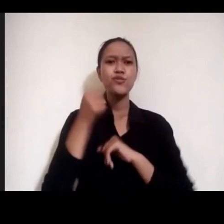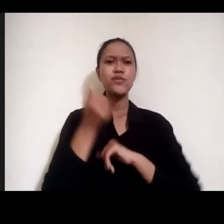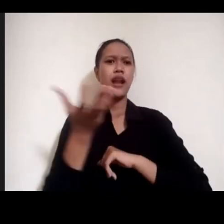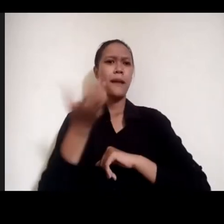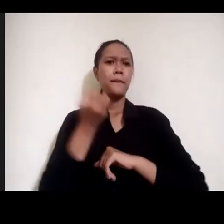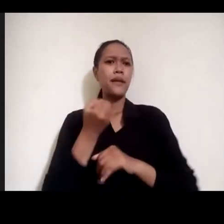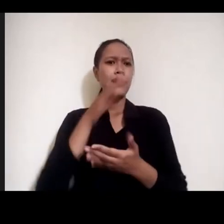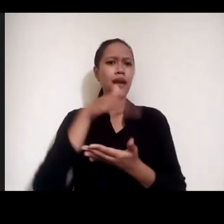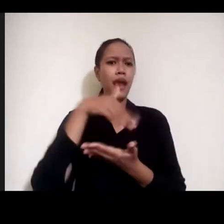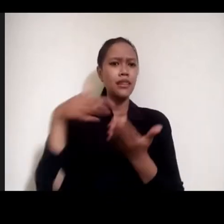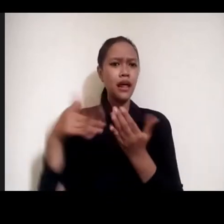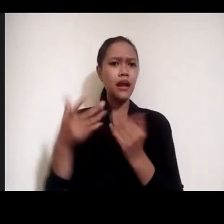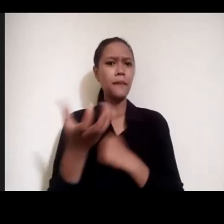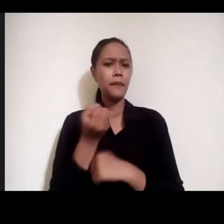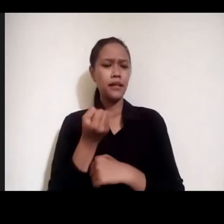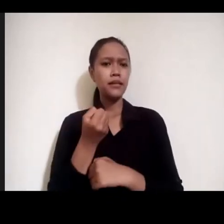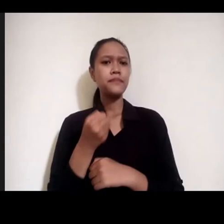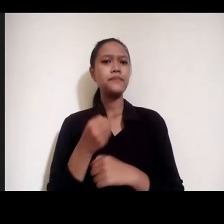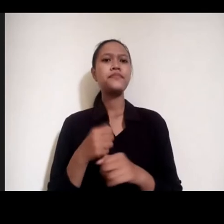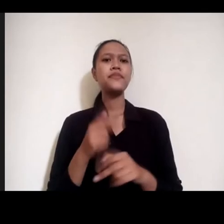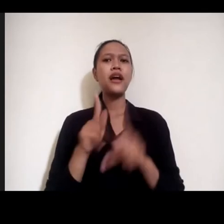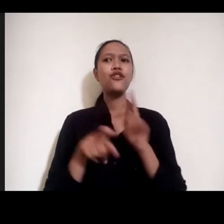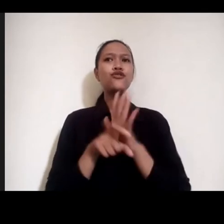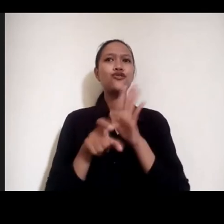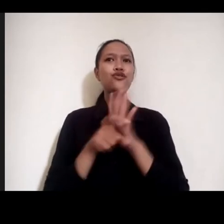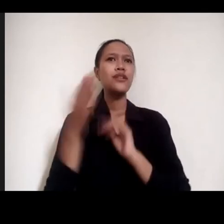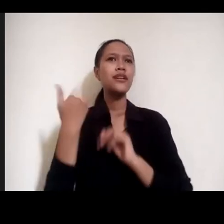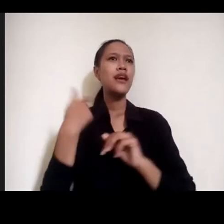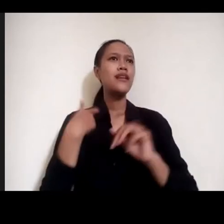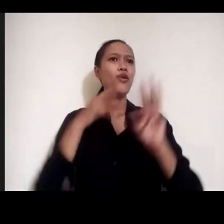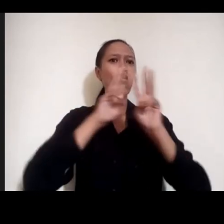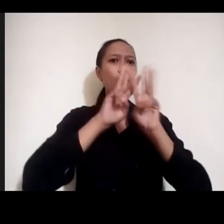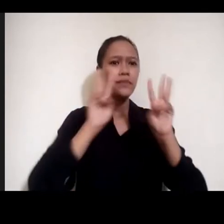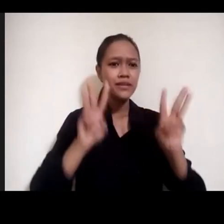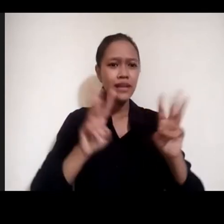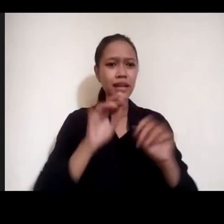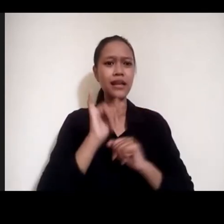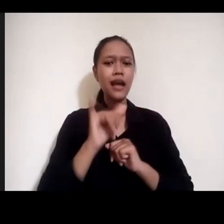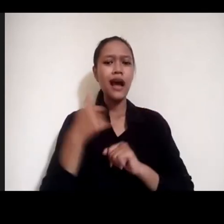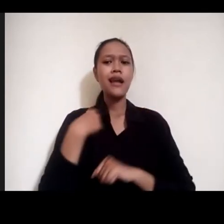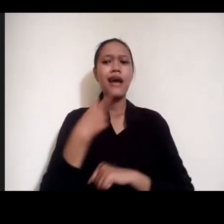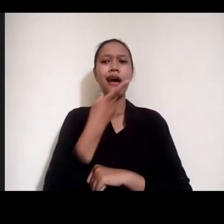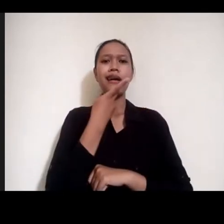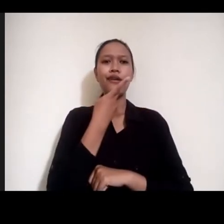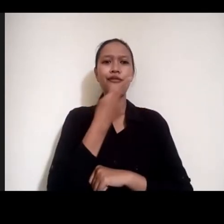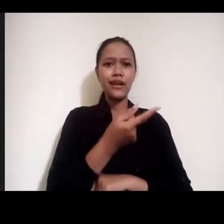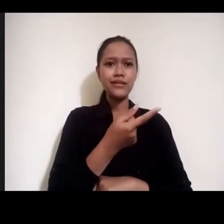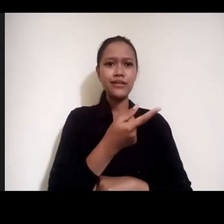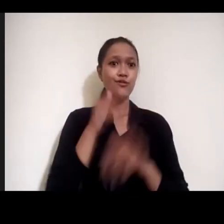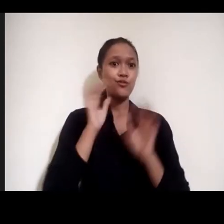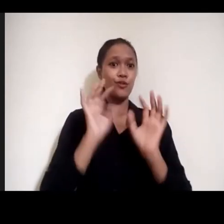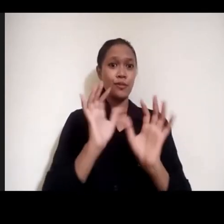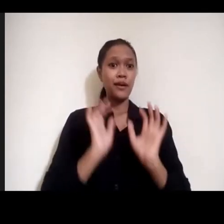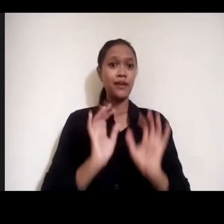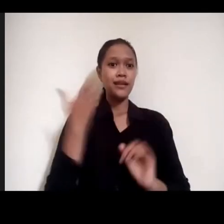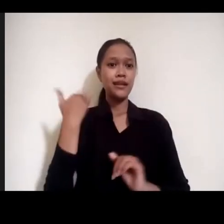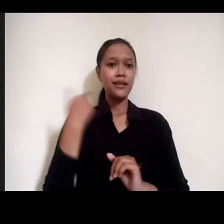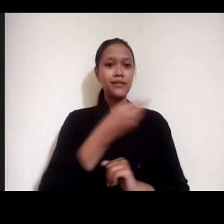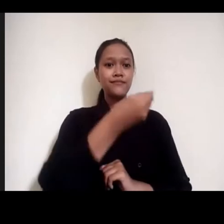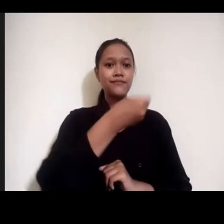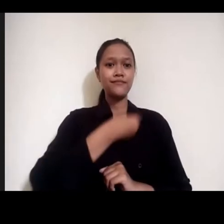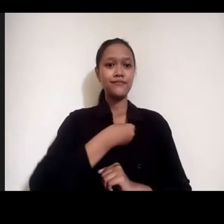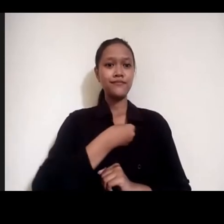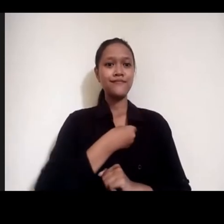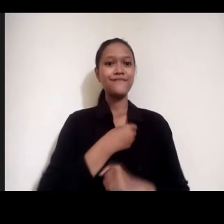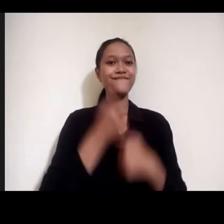jadi kalau semisal tadi mungkin ada website-website atau referensi yang luar biasa yang dikasih Bang Kresna nanti coba saya